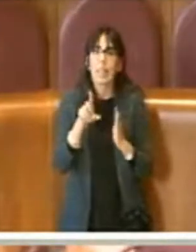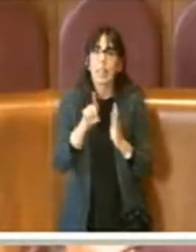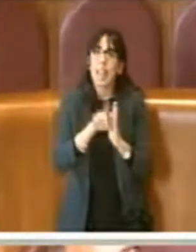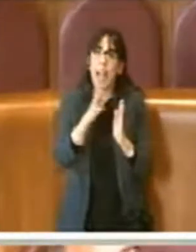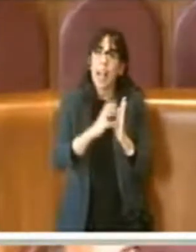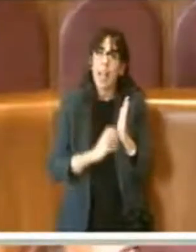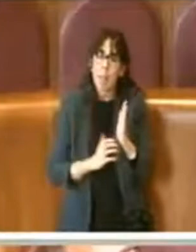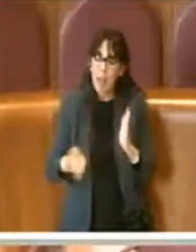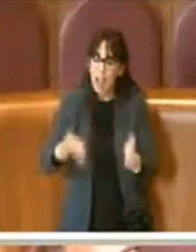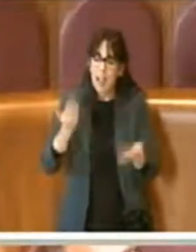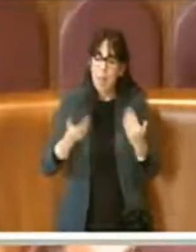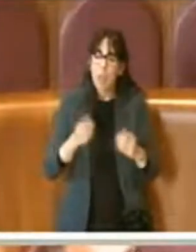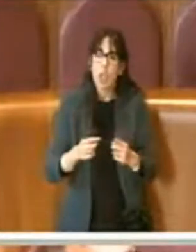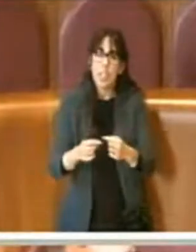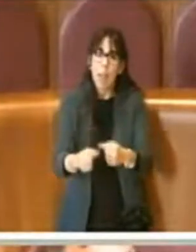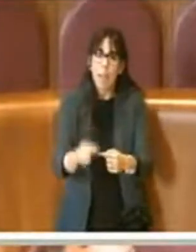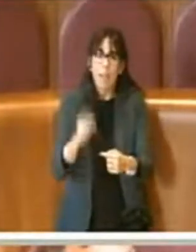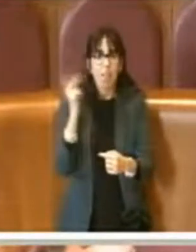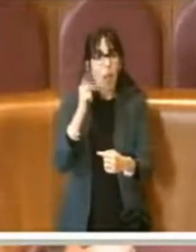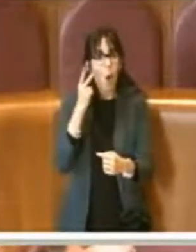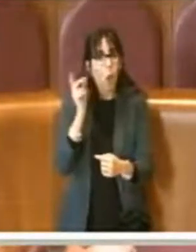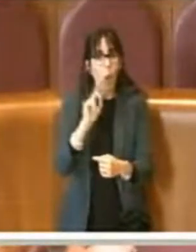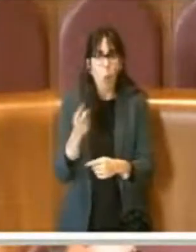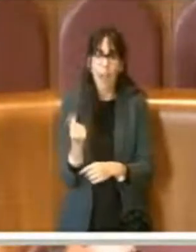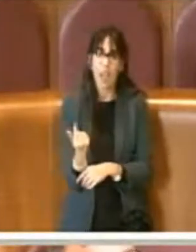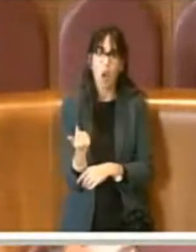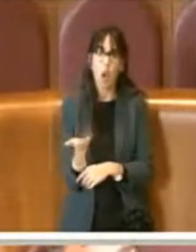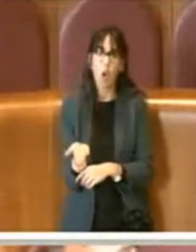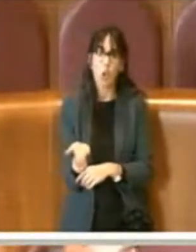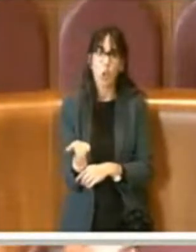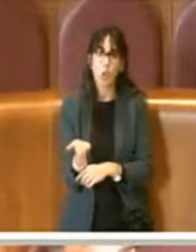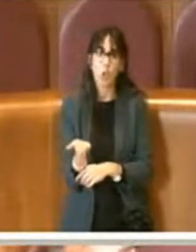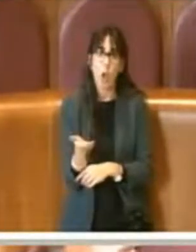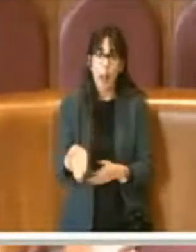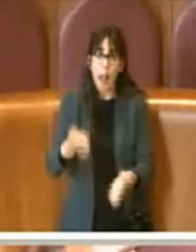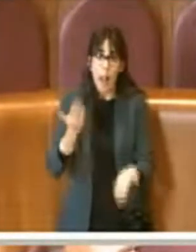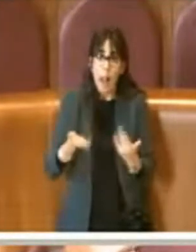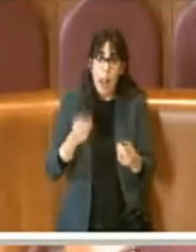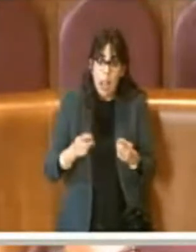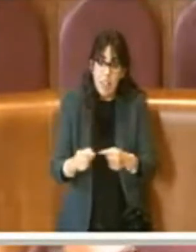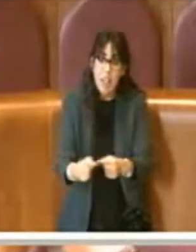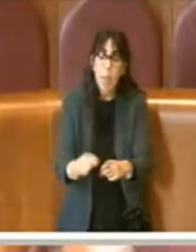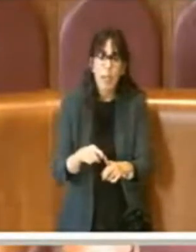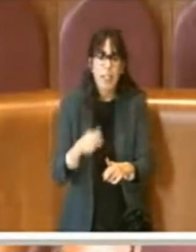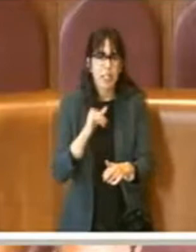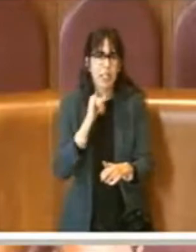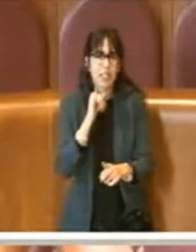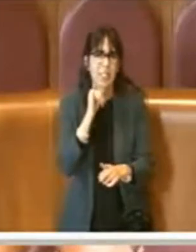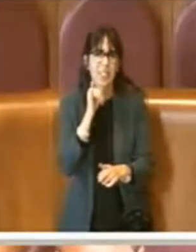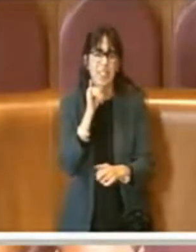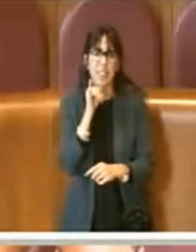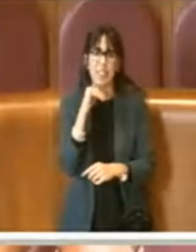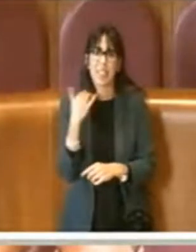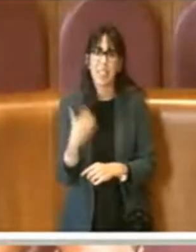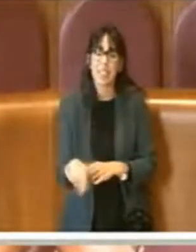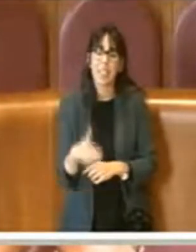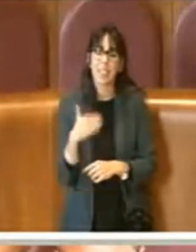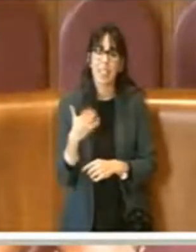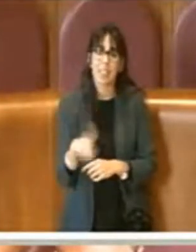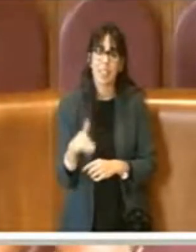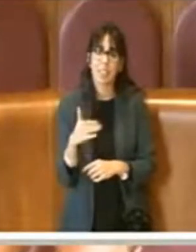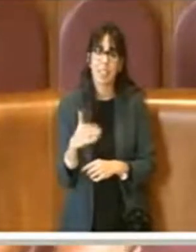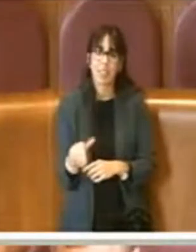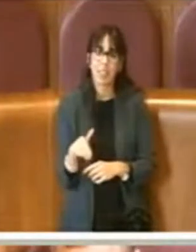non si tiene in conto del costo che sarebbe elevatissimo di rimuovere questo tipo di pavimentazione